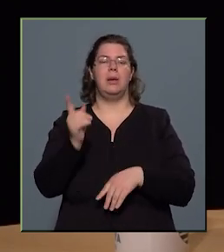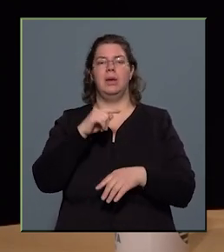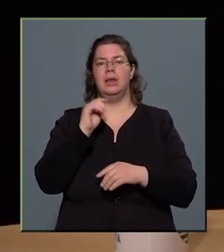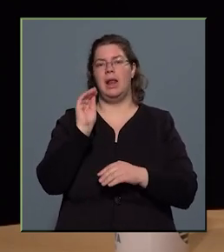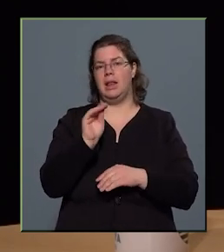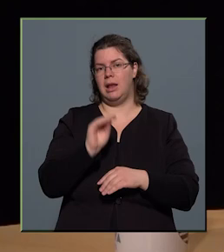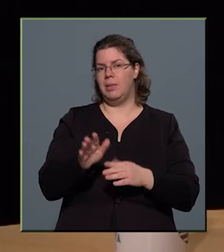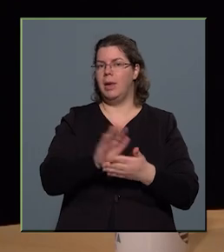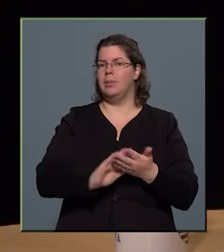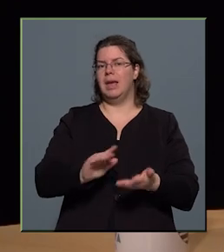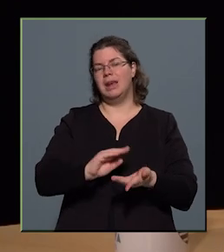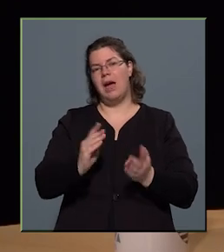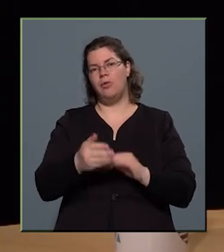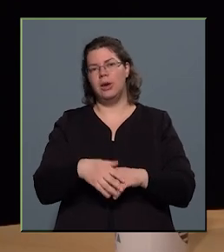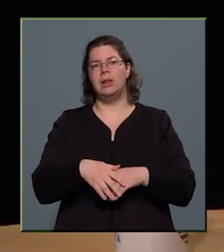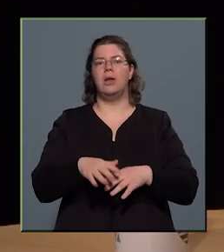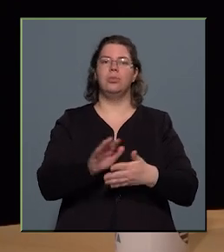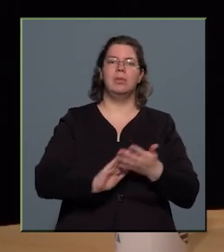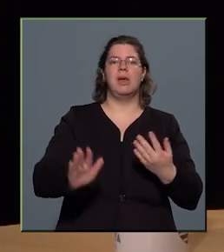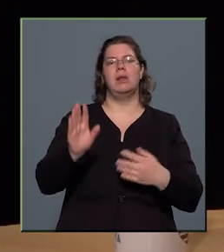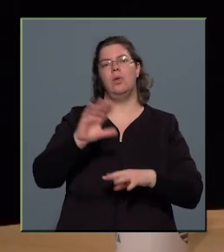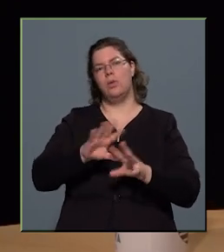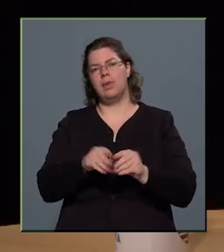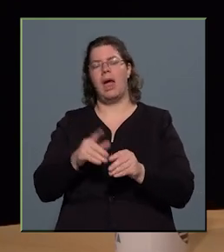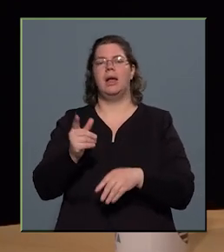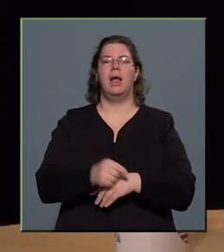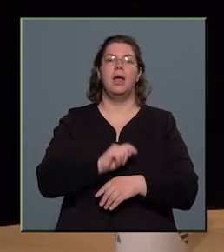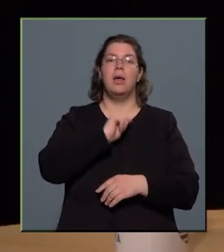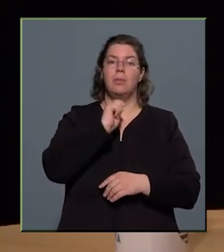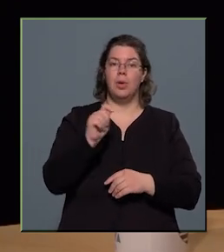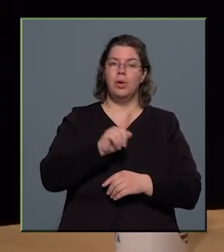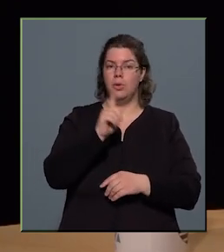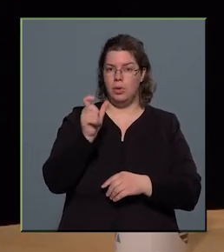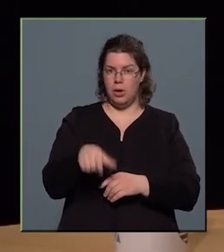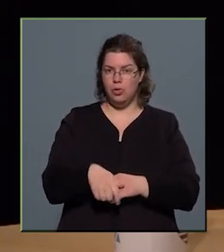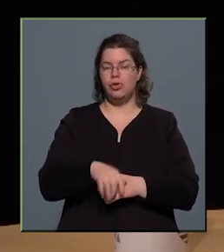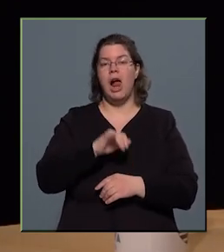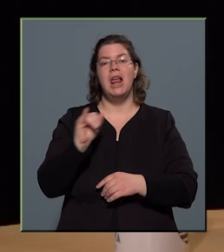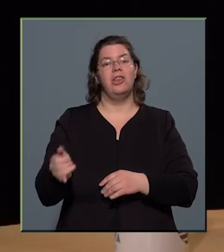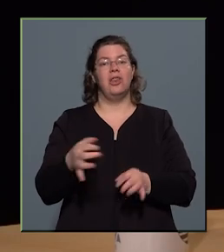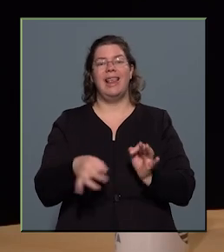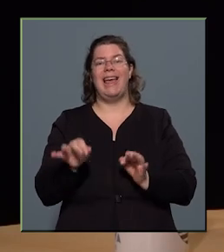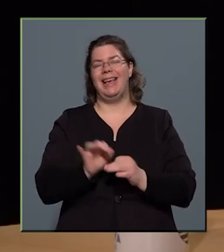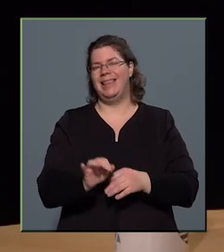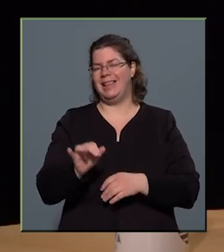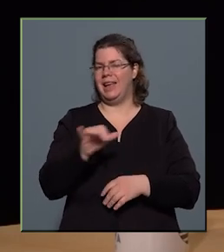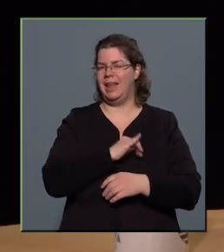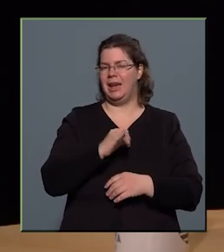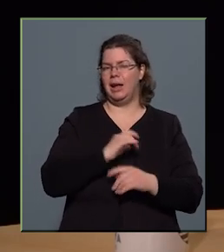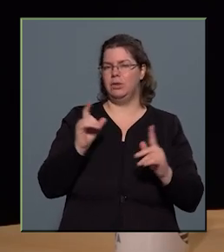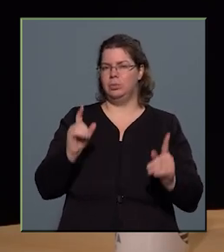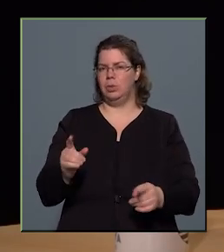milyen ráfordítások, összegekkel, mindennel, magyar űrhajóssal, és az egésznek egy nagyon érdekes mondata